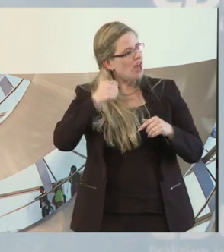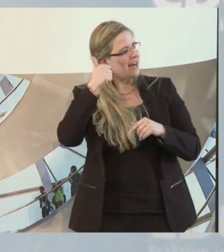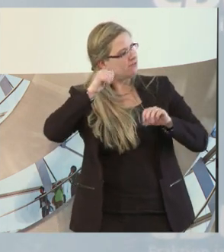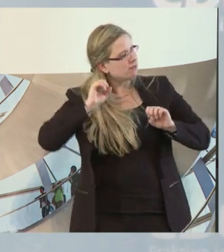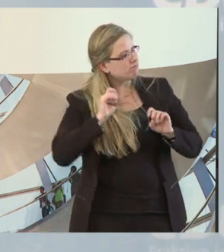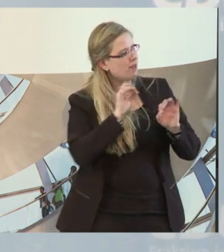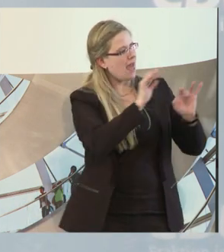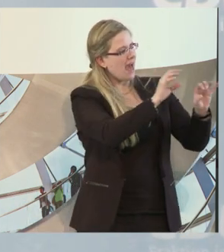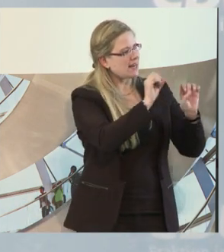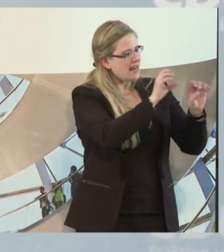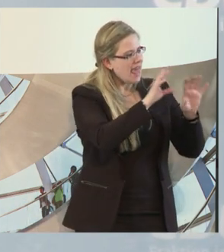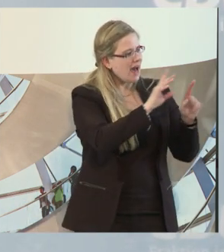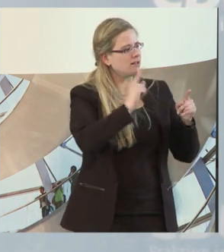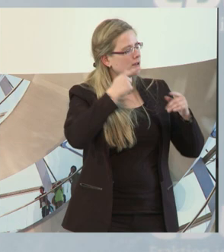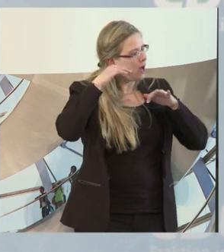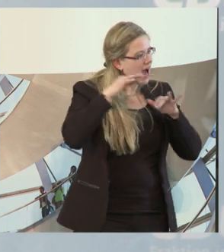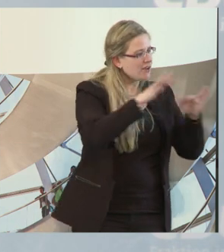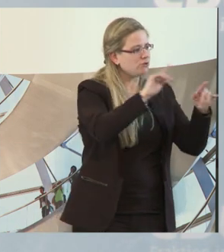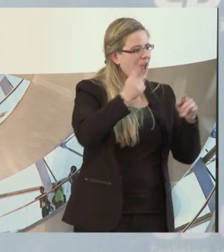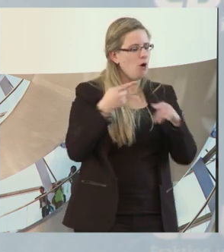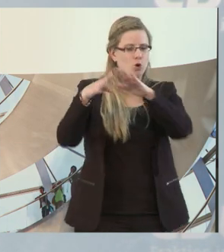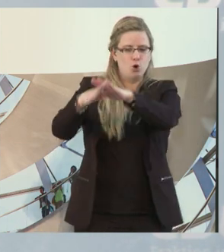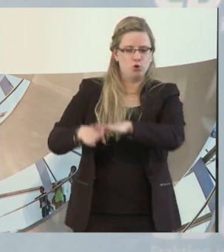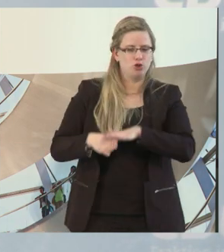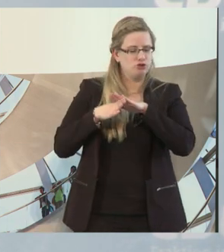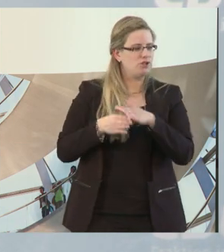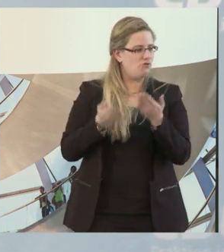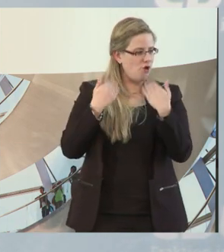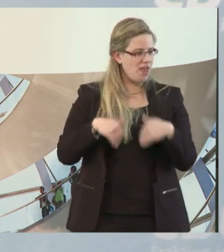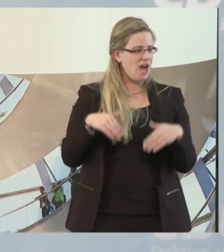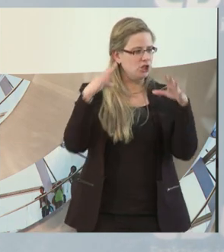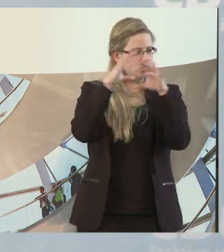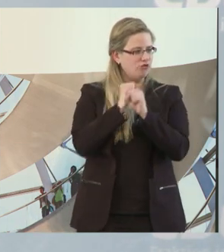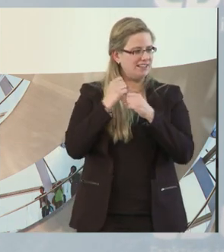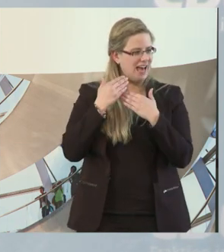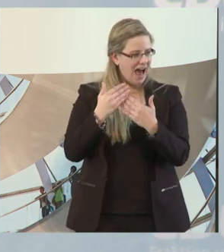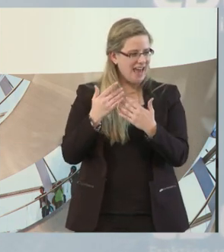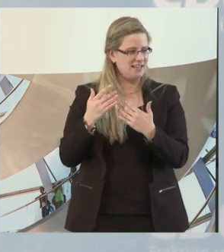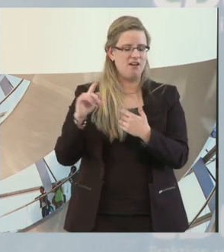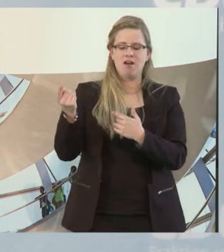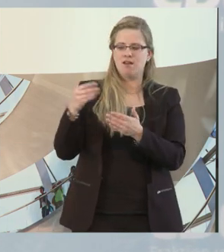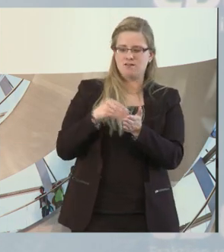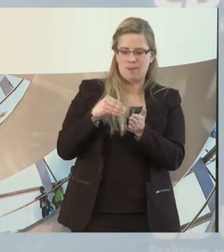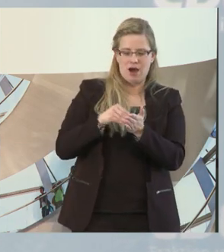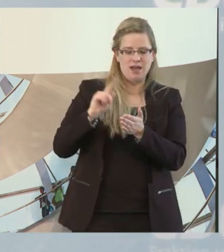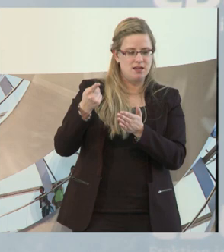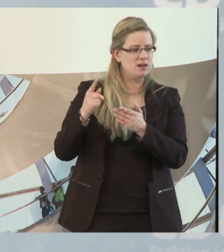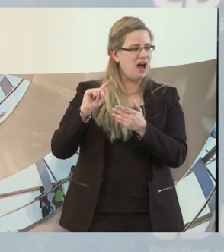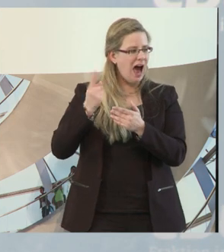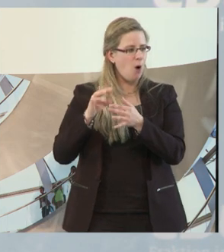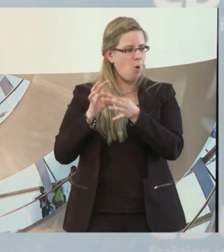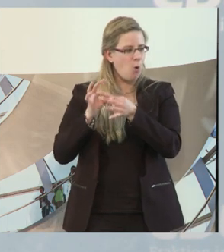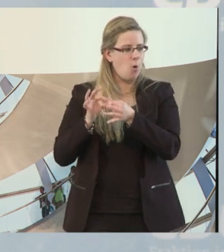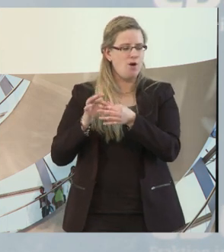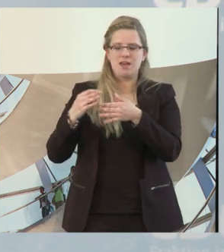das AUG angeguckt, hatten halt auch noch Unterstützung aus Start-Zeitarbeit, also wo auch der Ansatz ganz klar Richtung Integration ging